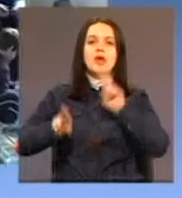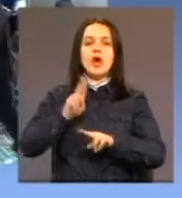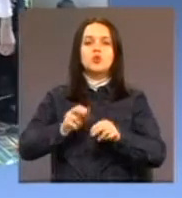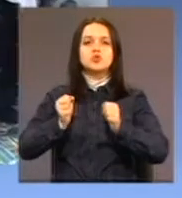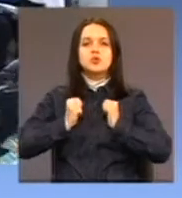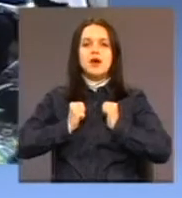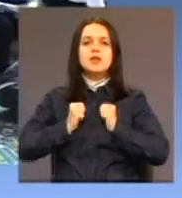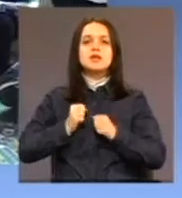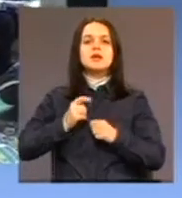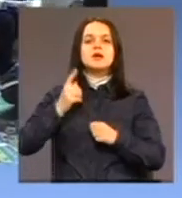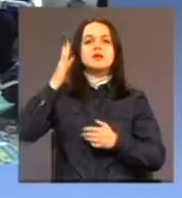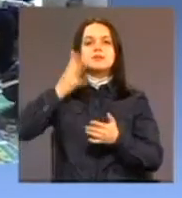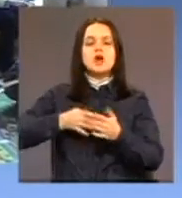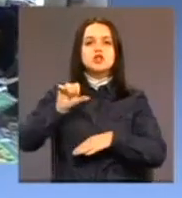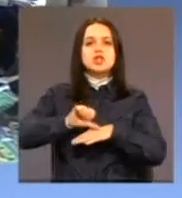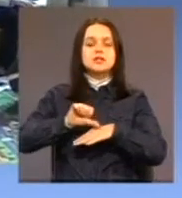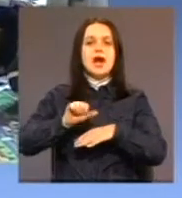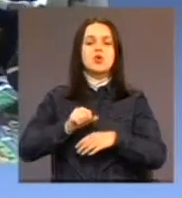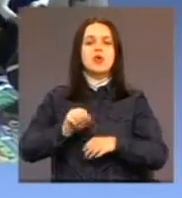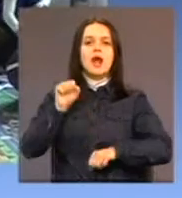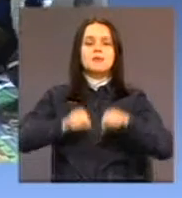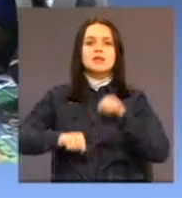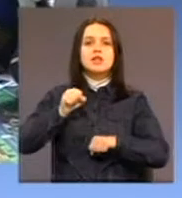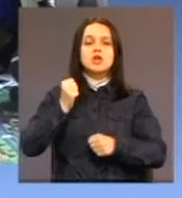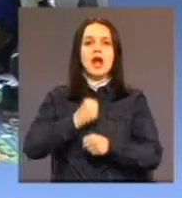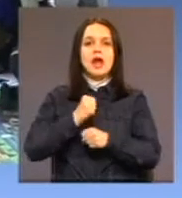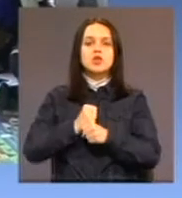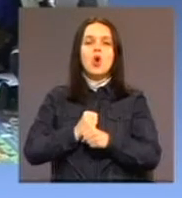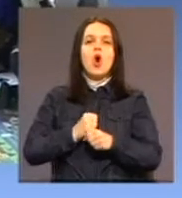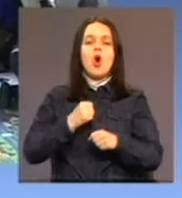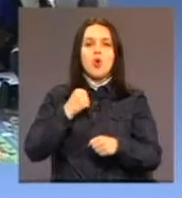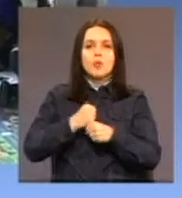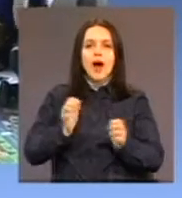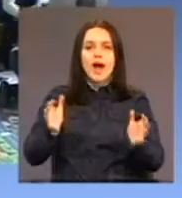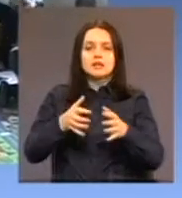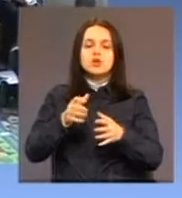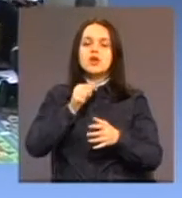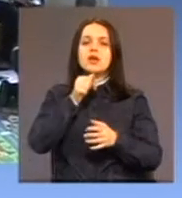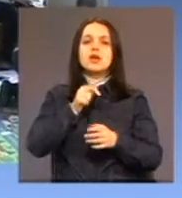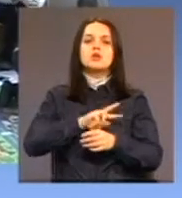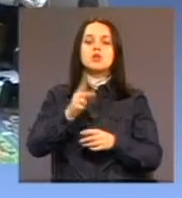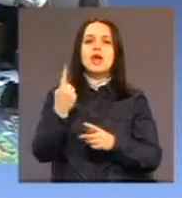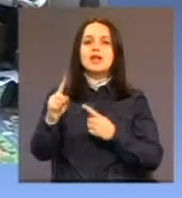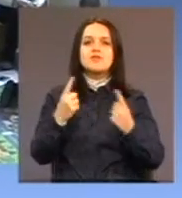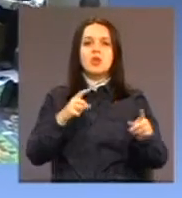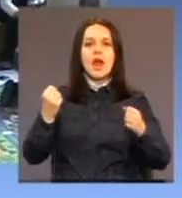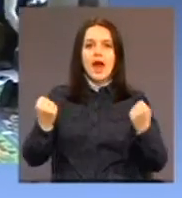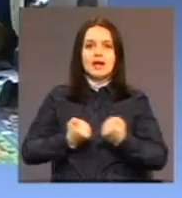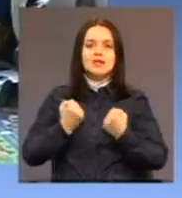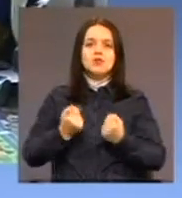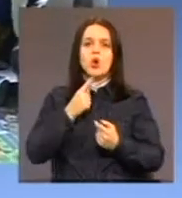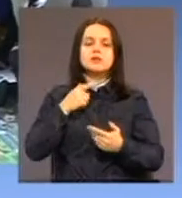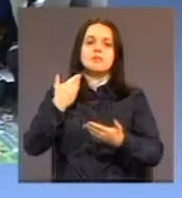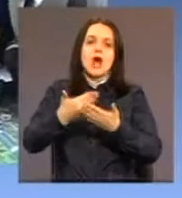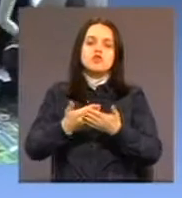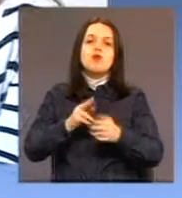psihosocijalnu rehabilitaciju, radnu okupaciju, kao i druge individualne i grupne aktivnosti koje se prilagođavaju mogućnostima